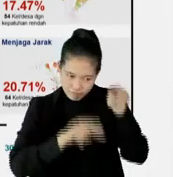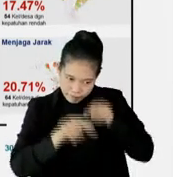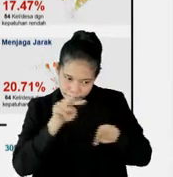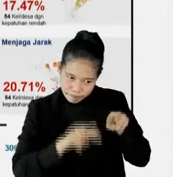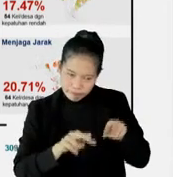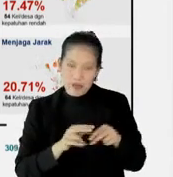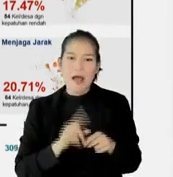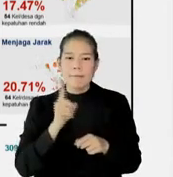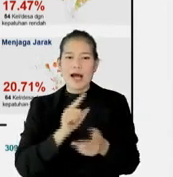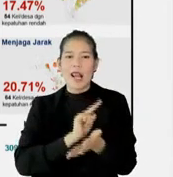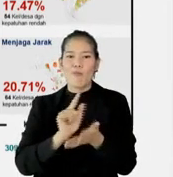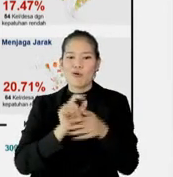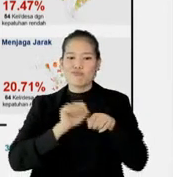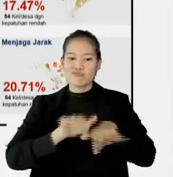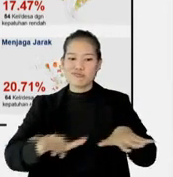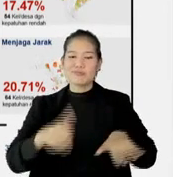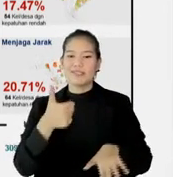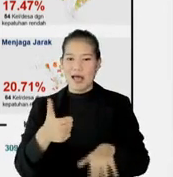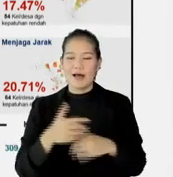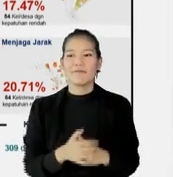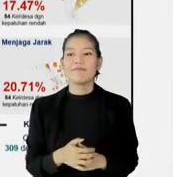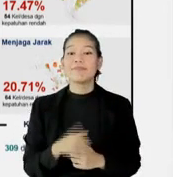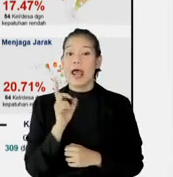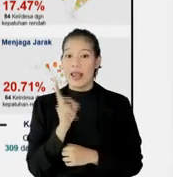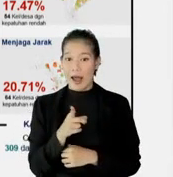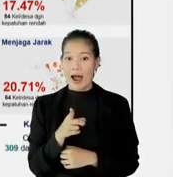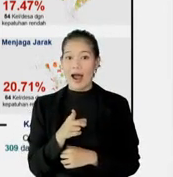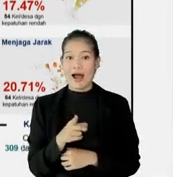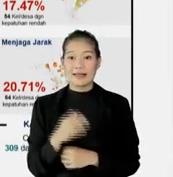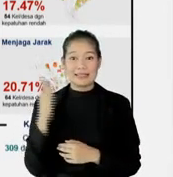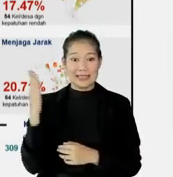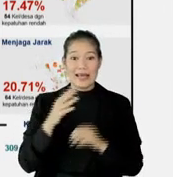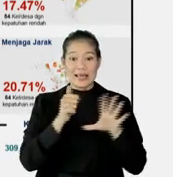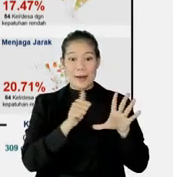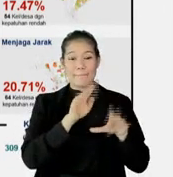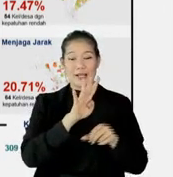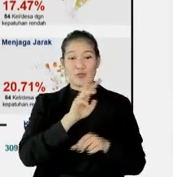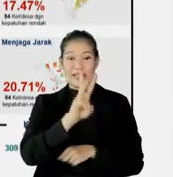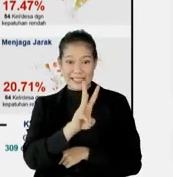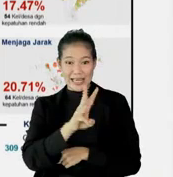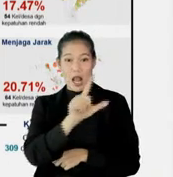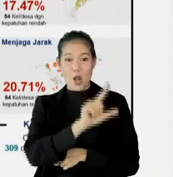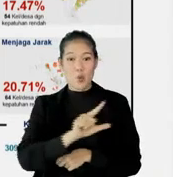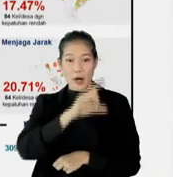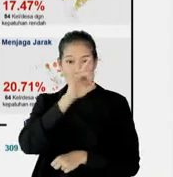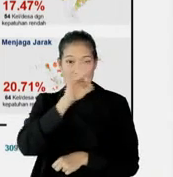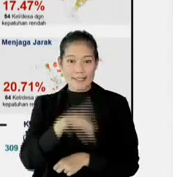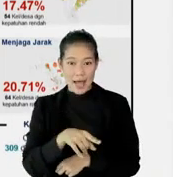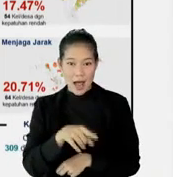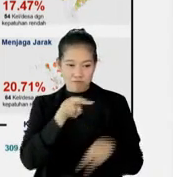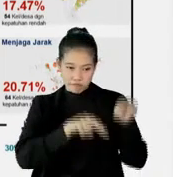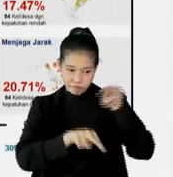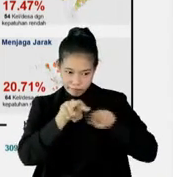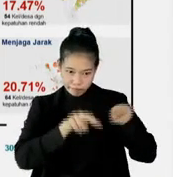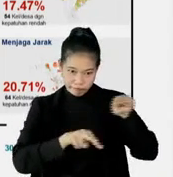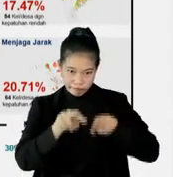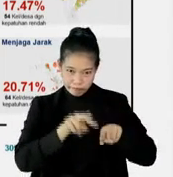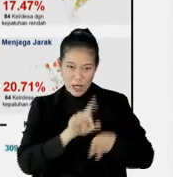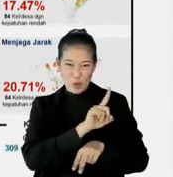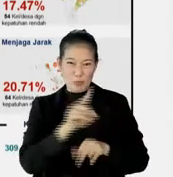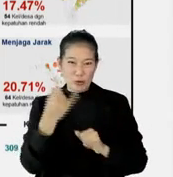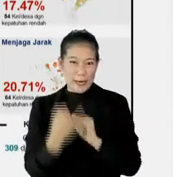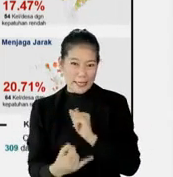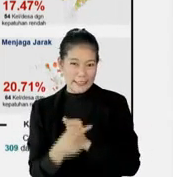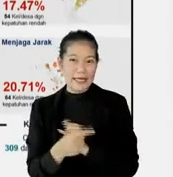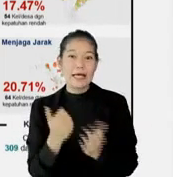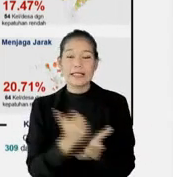lebih luas, capupan pelaporannya. Dari angka ini, dari 643, kelurahan dan desa yang dipantau, dalam seminggu terakhir,